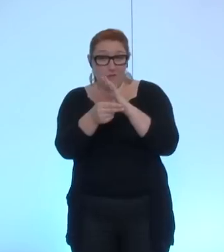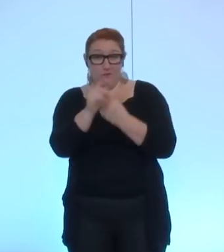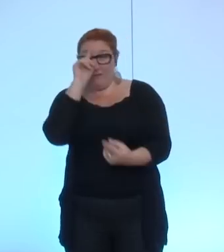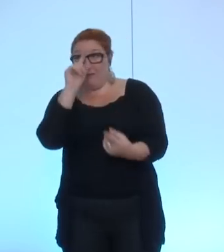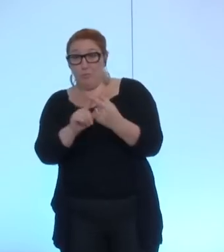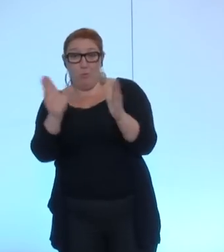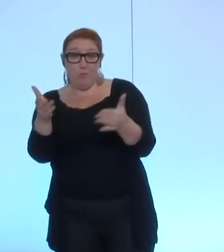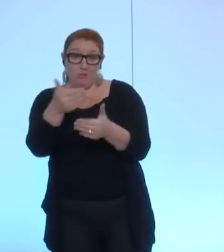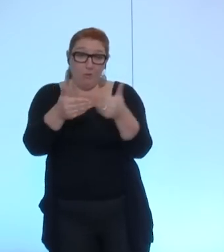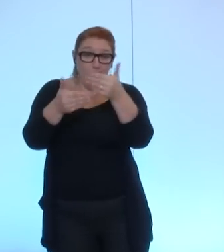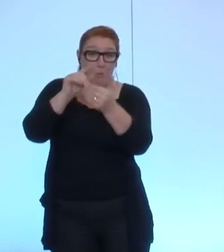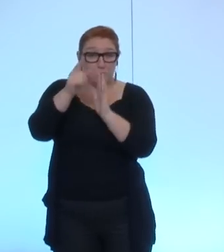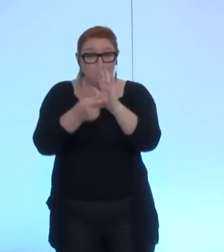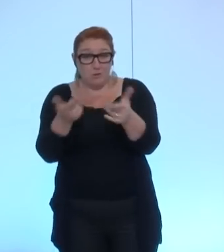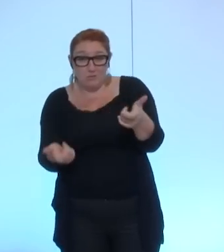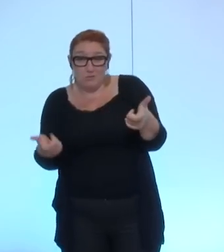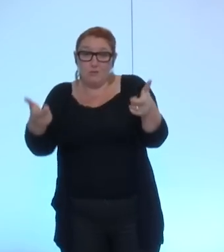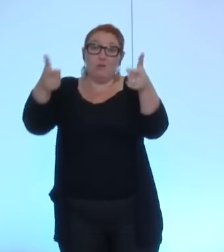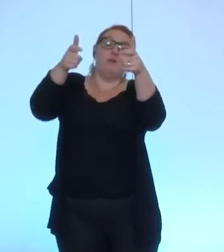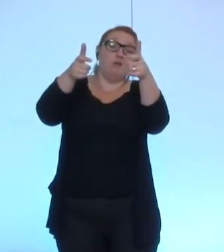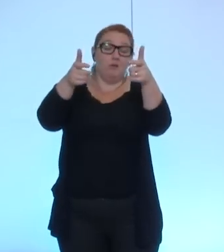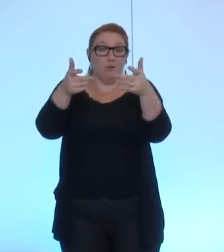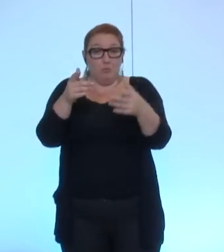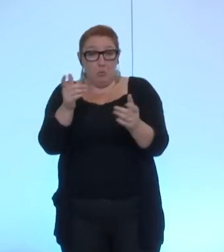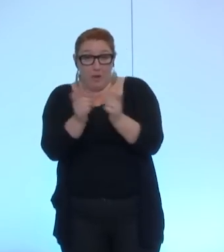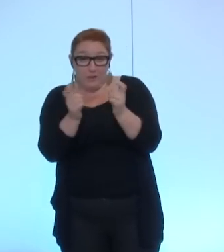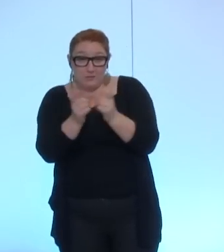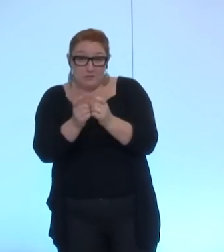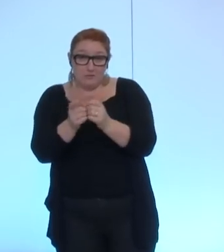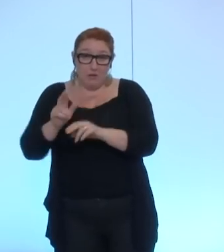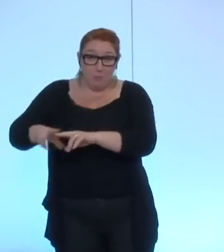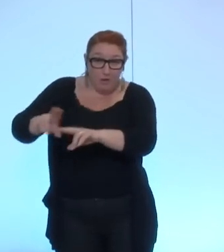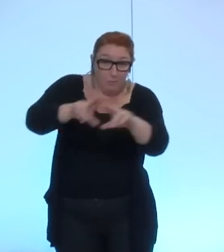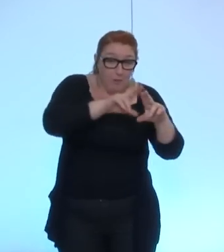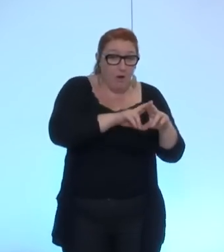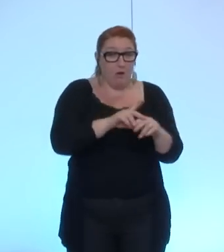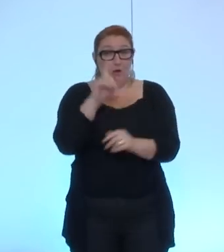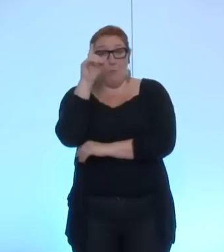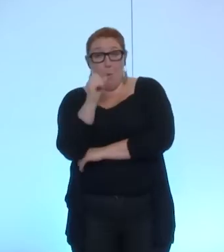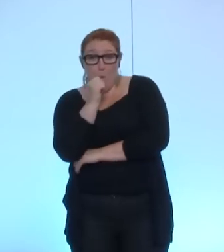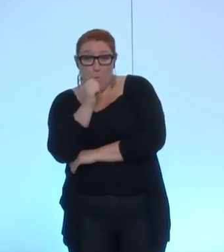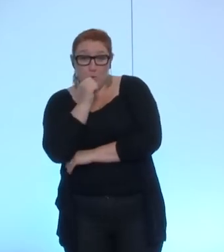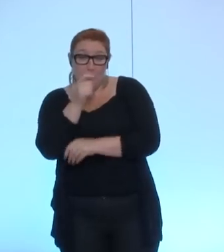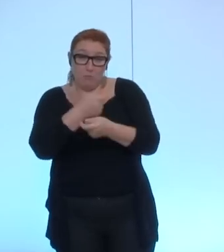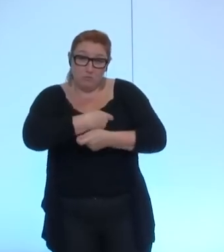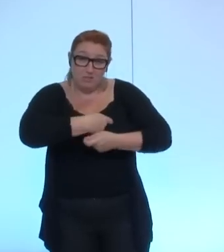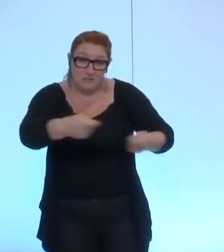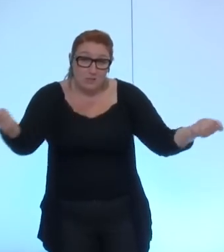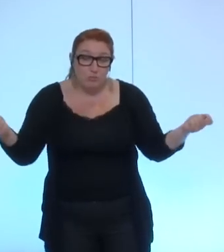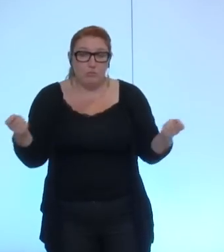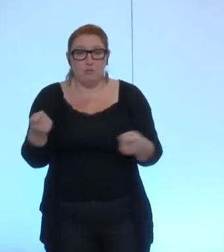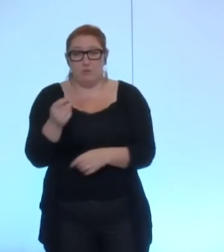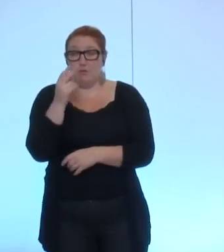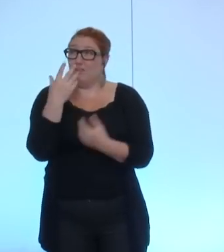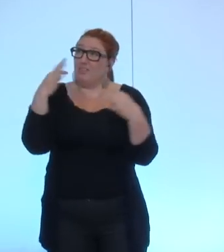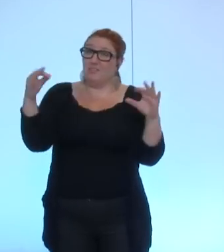rétablir l'électricité redonner accès à l'eau potable que sont 10 000 euros pour soigner les blessés accompagner les